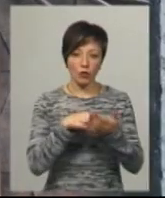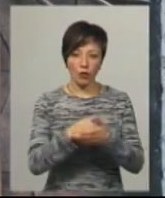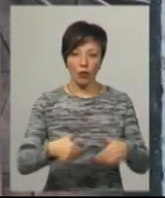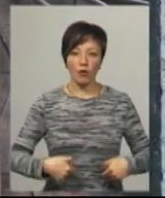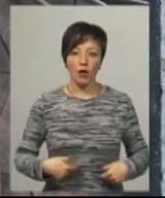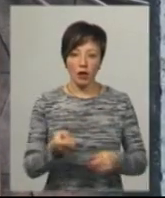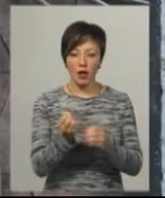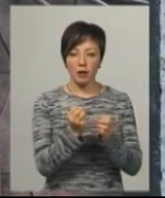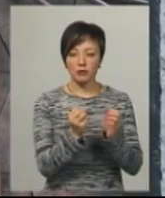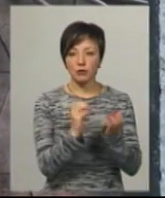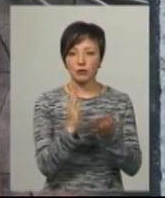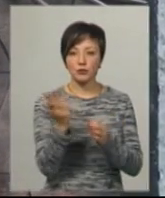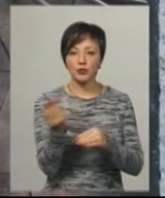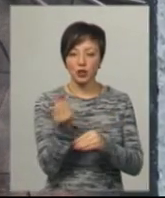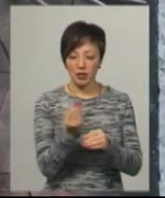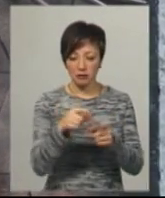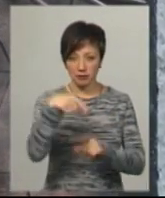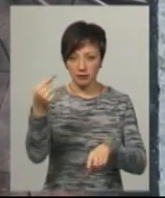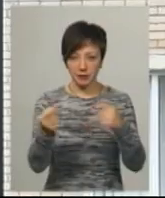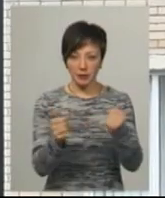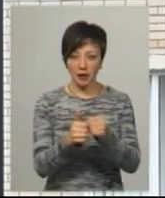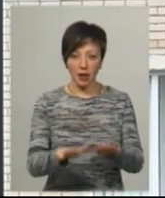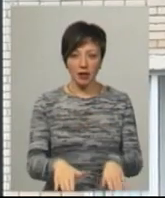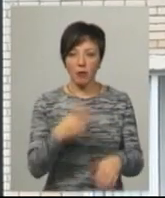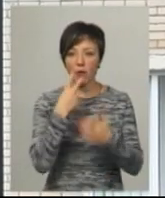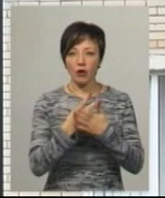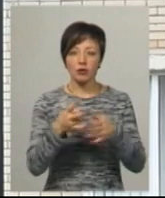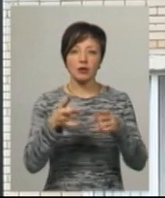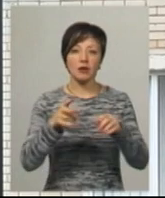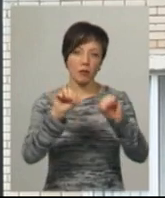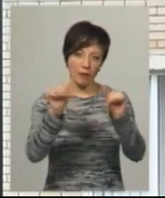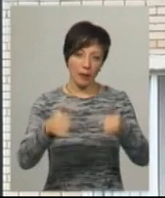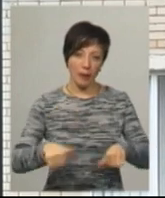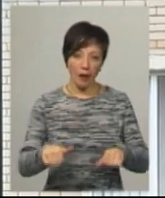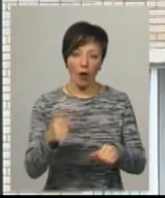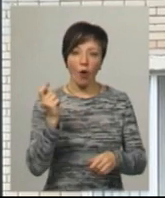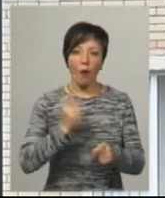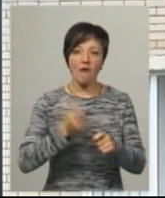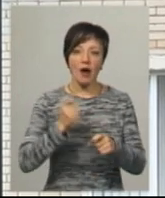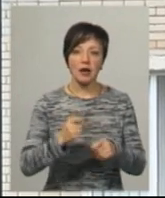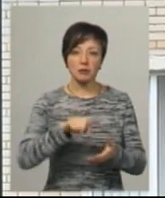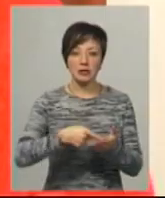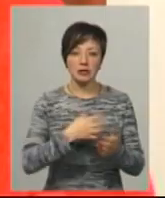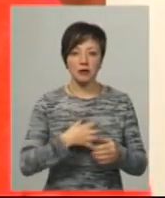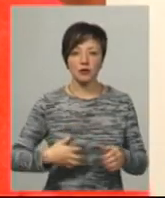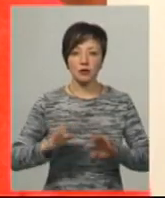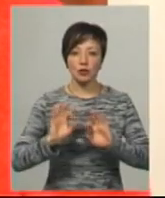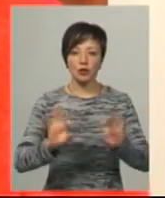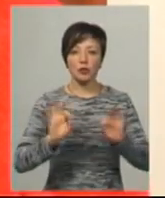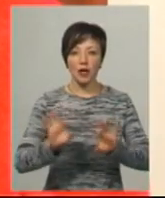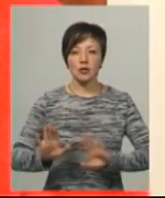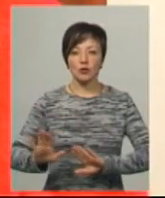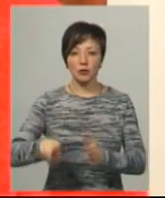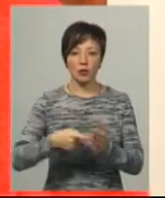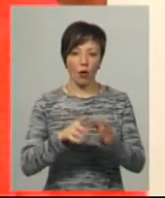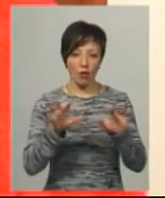колосками пшениці біля ніг. Саме таким побачив пам'ятний знак жертвам Голодомору Коваль зі Славоти Артем Вольський, розповідає заступниця міського голови Нетішина